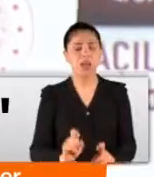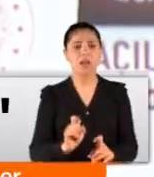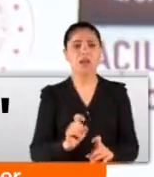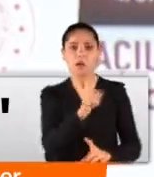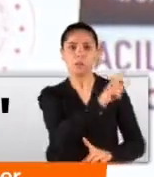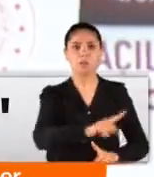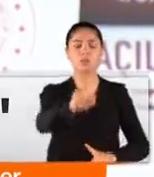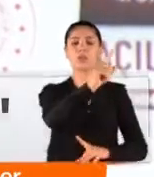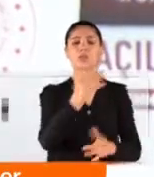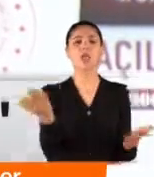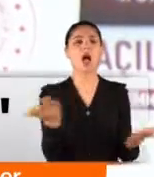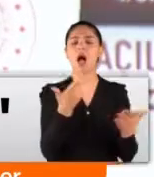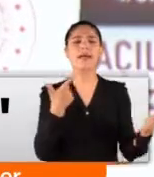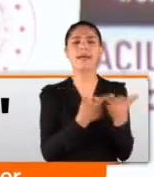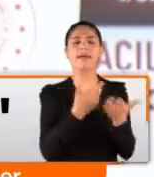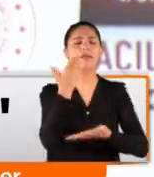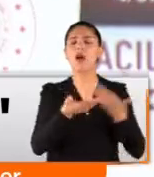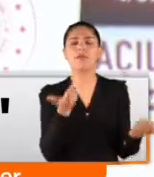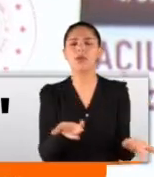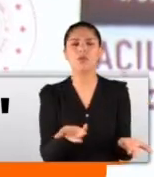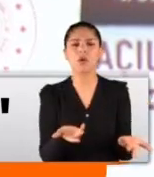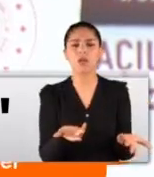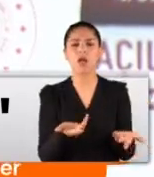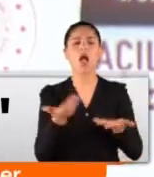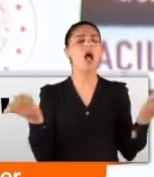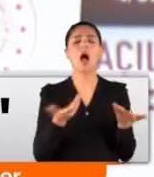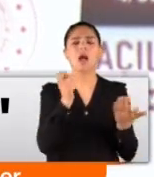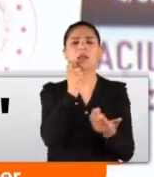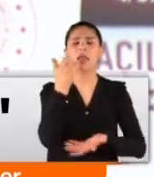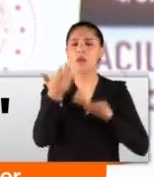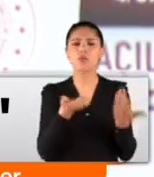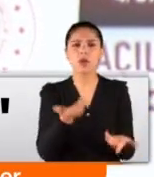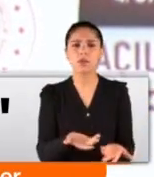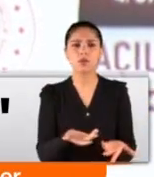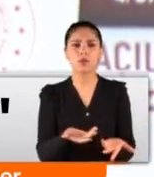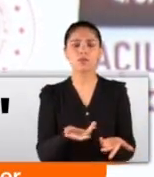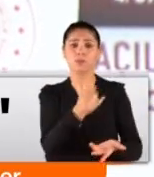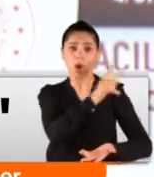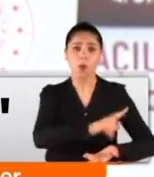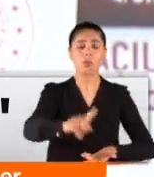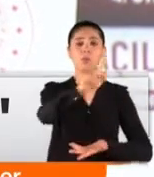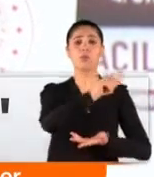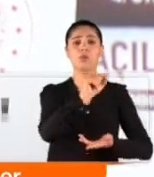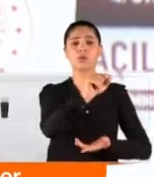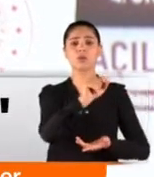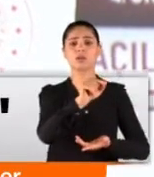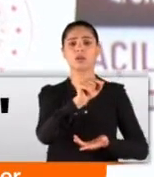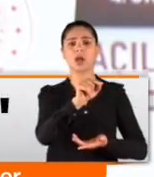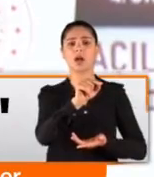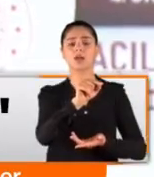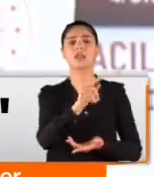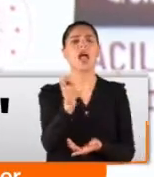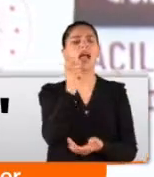Bunlar hangi hedeften bahsediyorlar? Hangi namustan bahsediyorlar? Bunlarda ne hedef var,